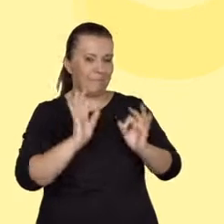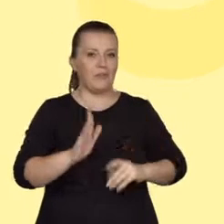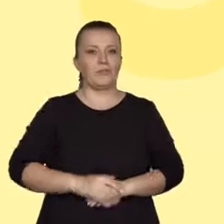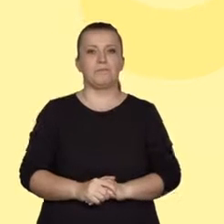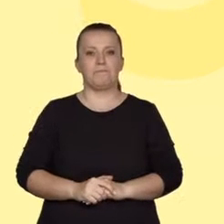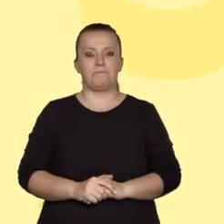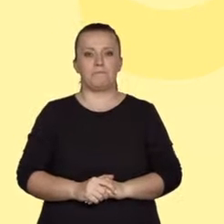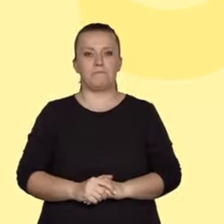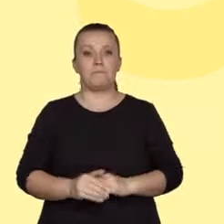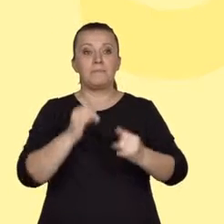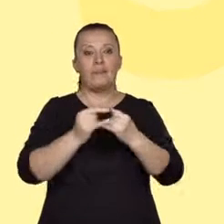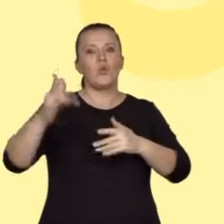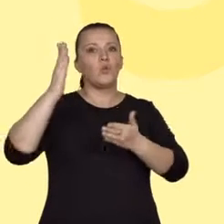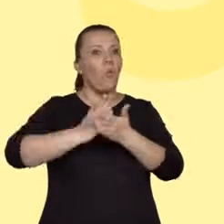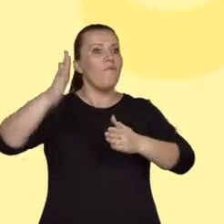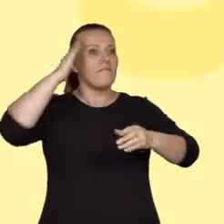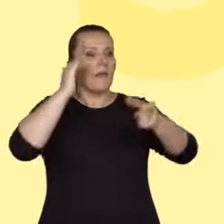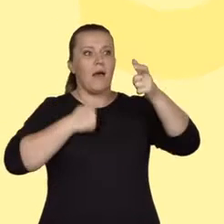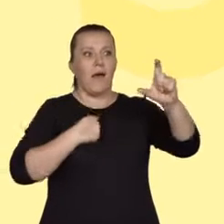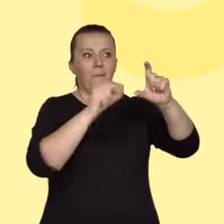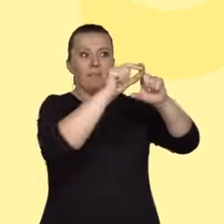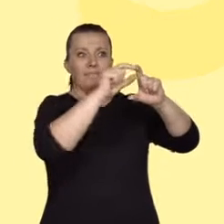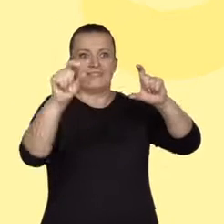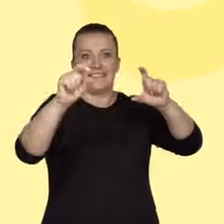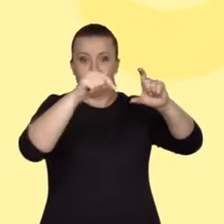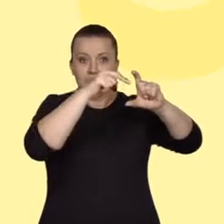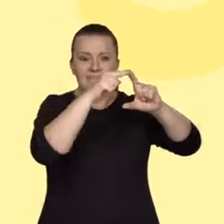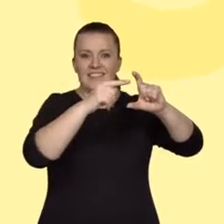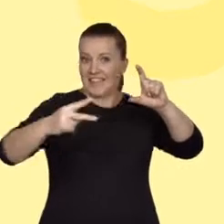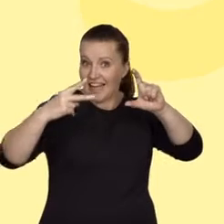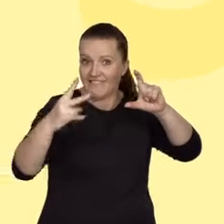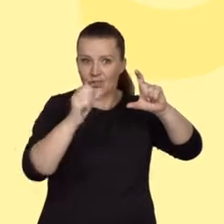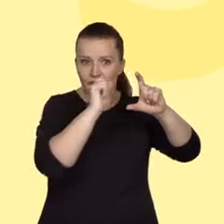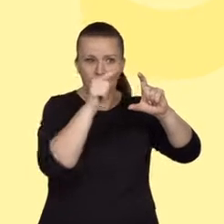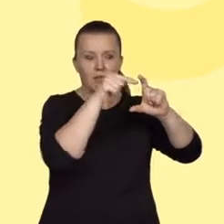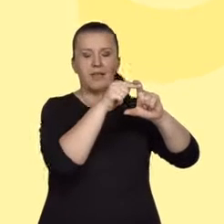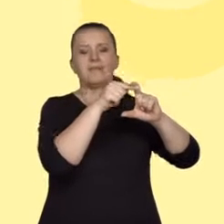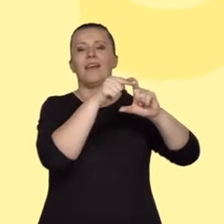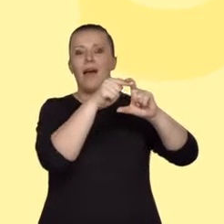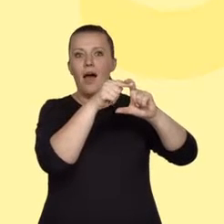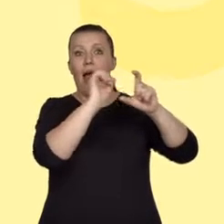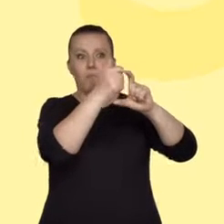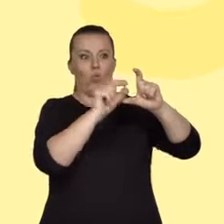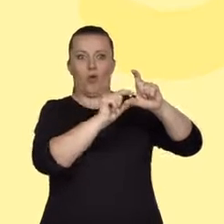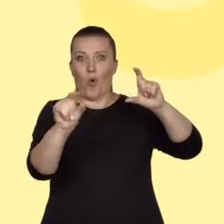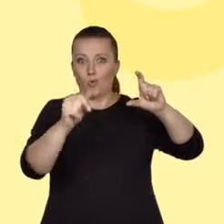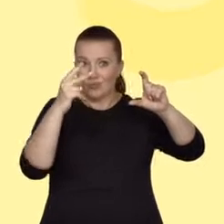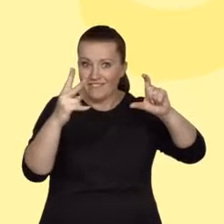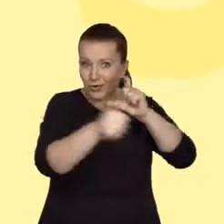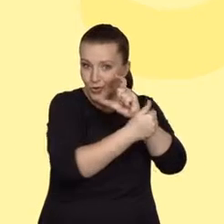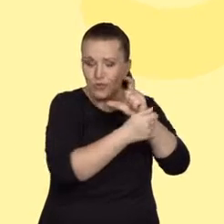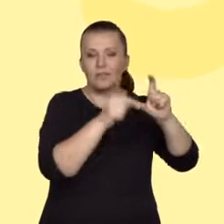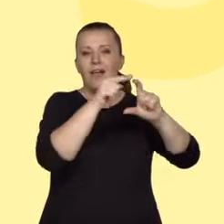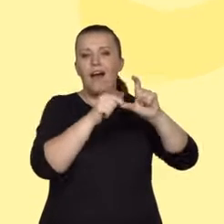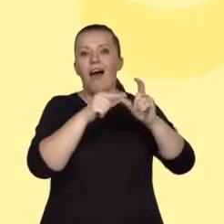akapitu wyrażana jest na jego początku lub na końcu, jak to bywa w większości przypadków, możemy szybko zapoznać się z tekstami nieliterackimi,